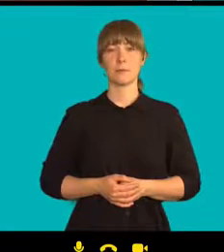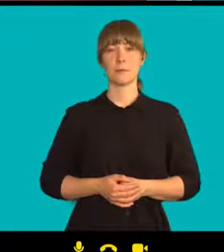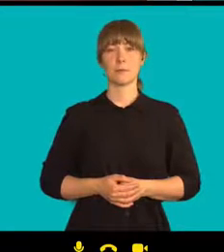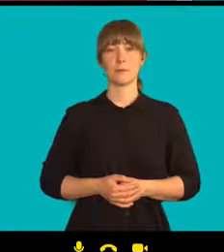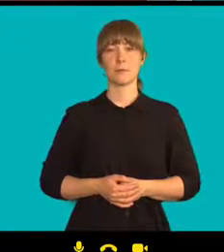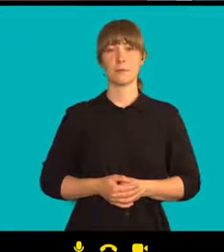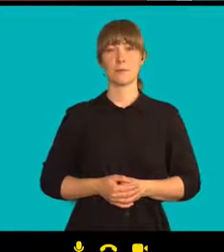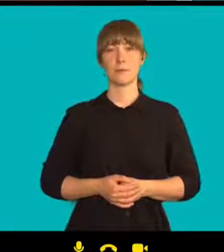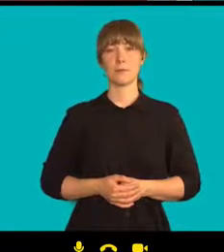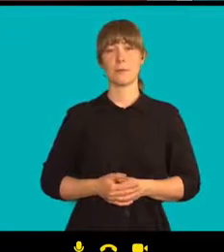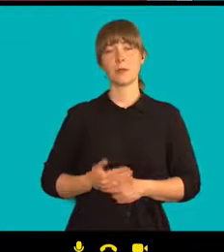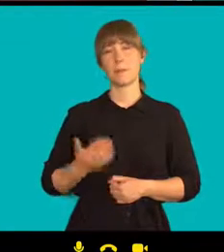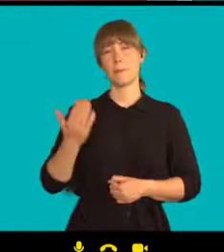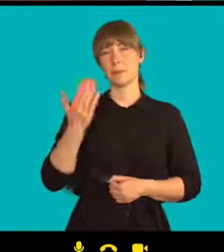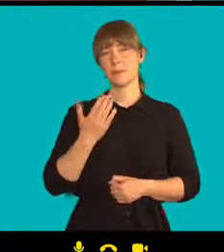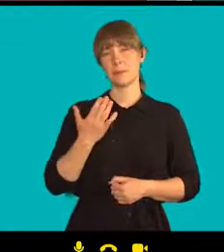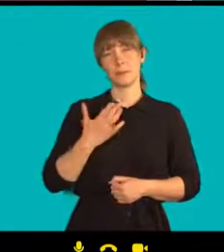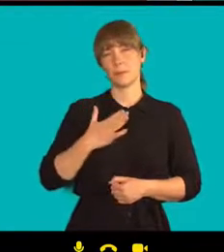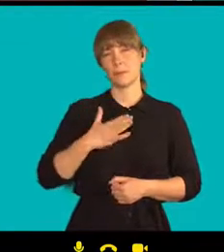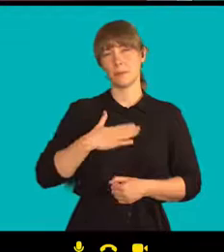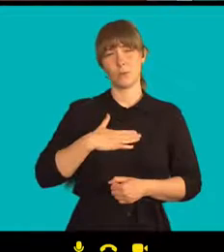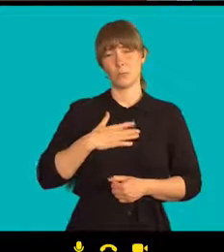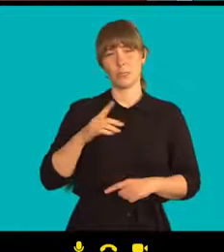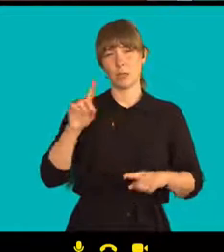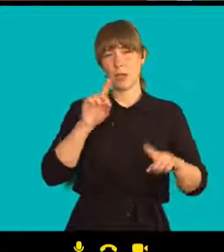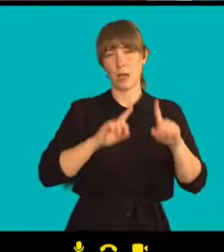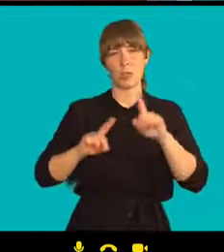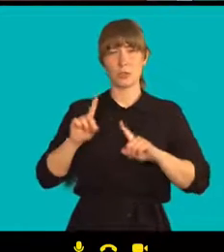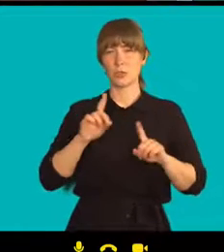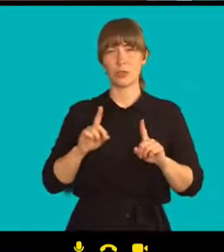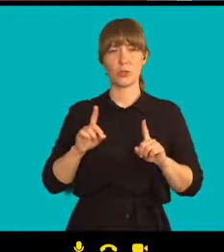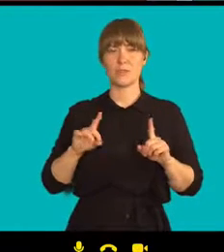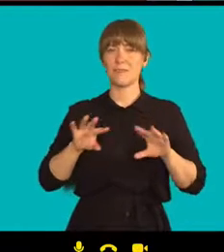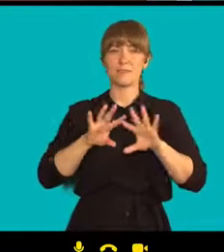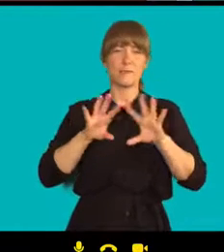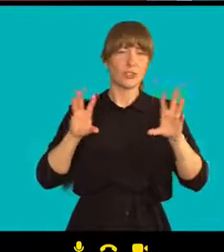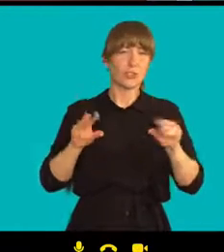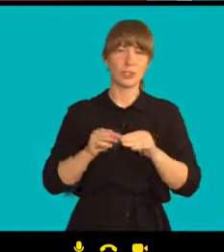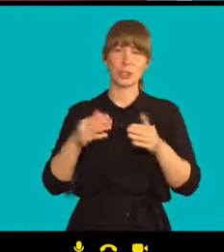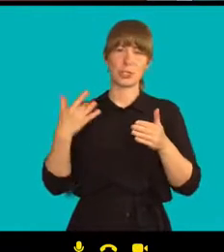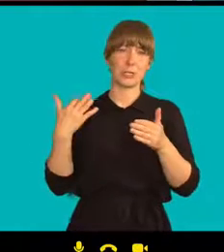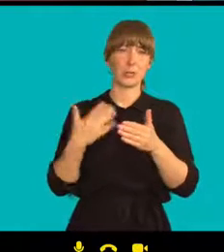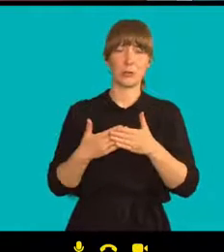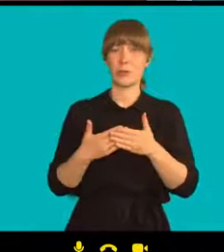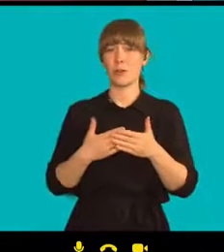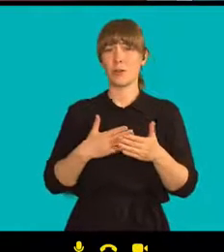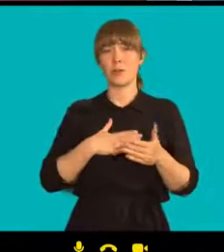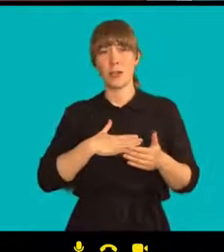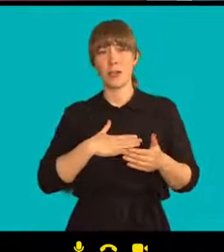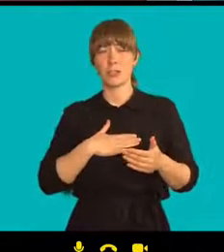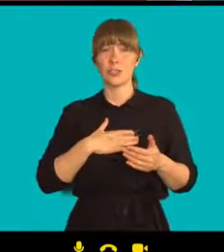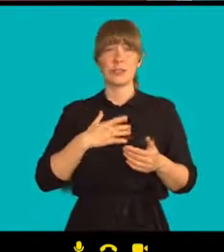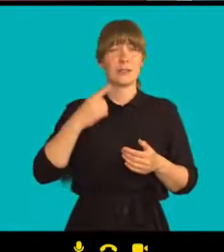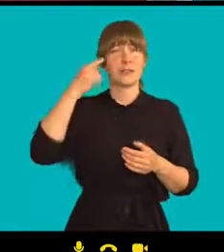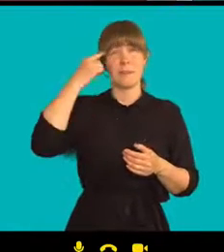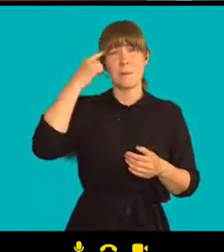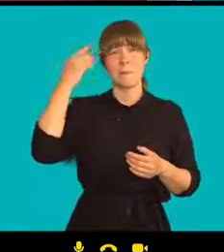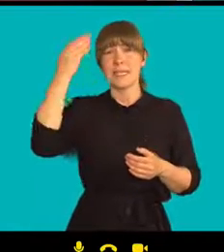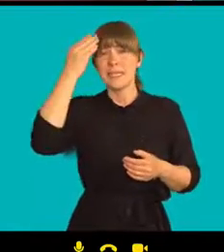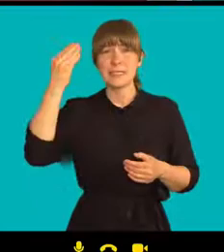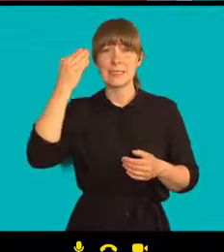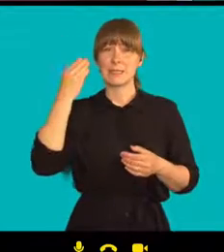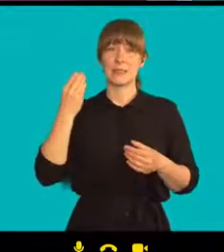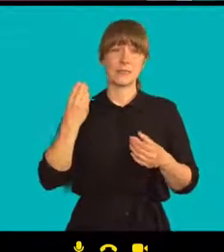všechno se vlastně už tam odehrálo v myslích, i v našich žvotech, v našich duších,